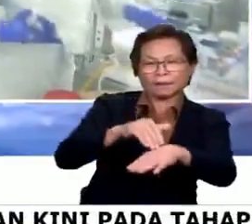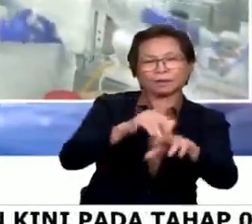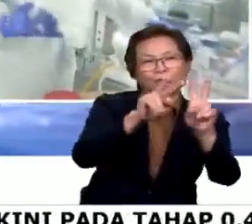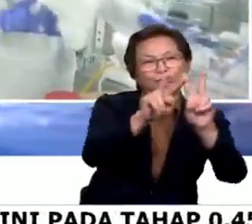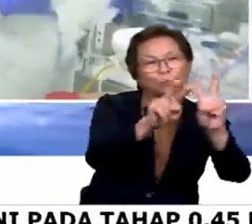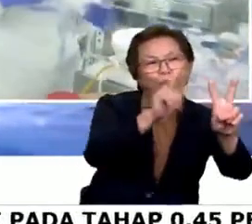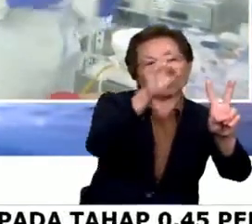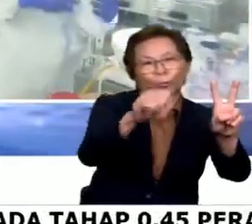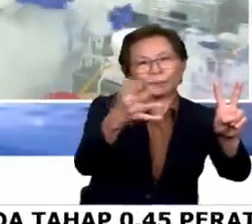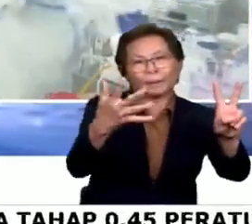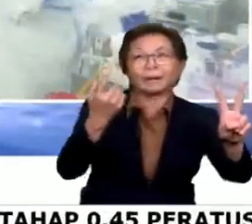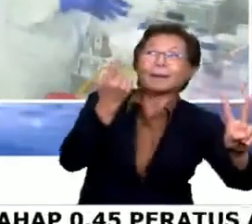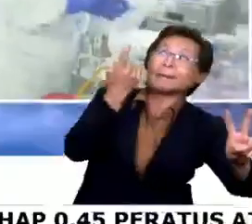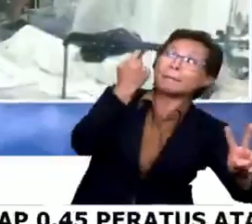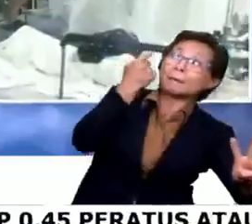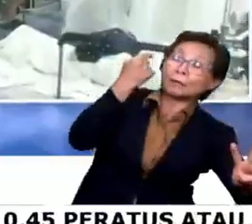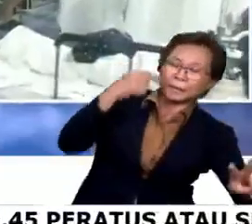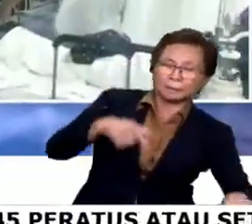Mei bau-bau ini.